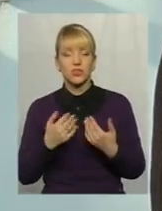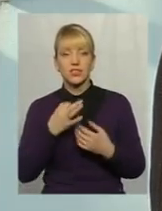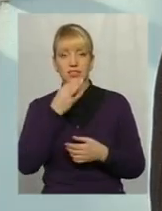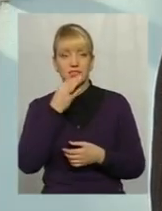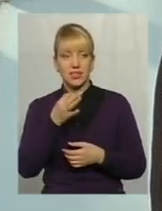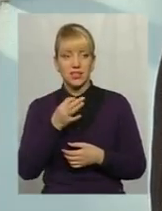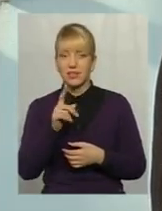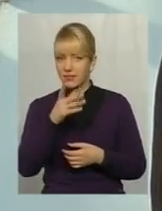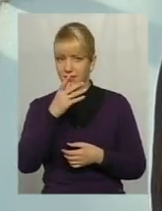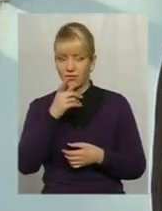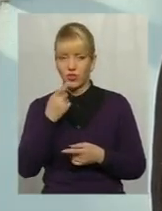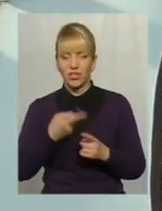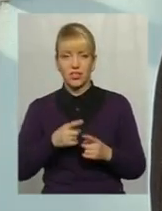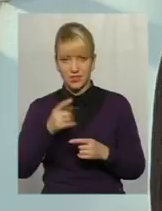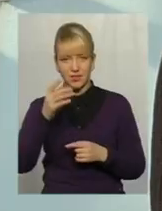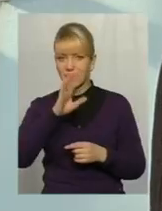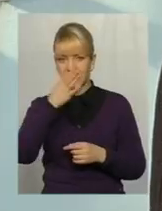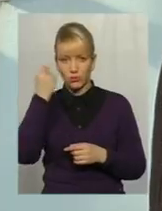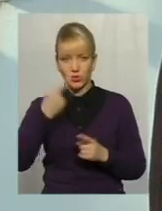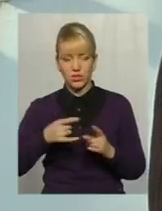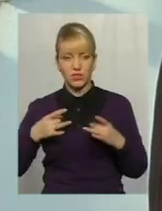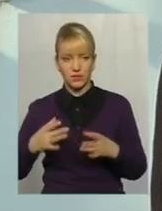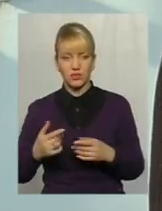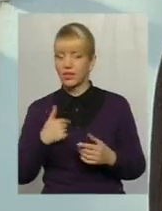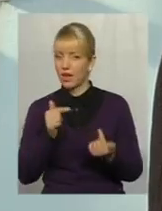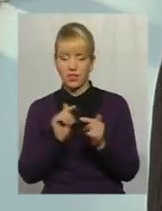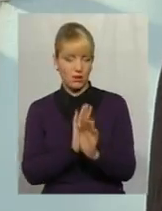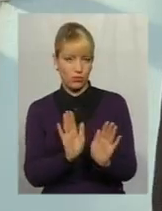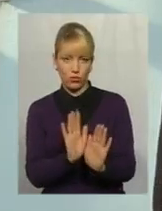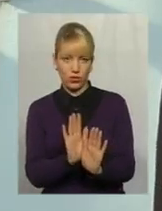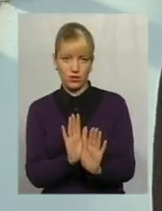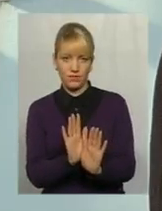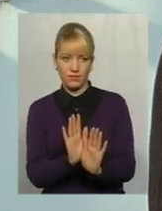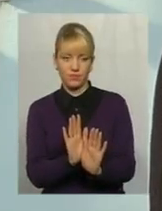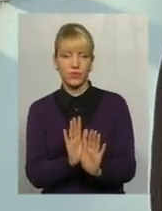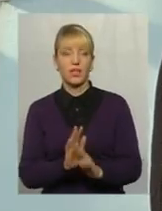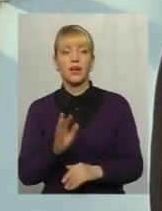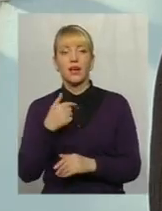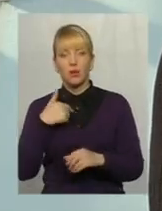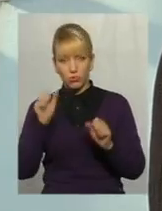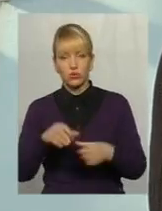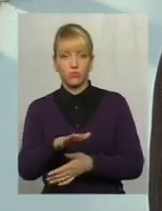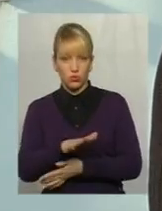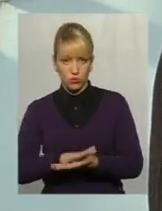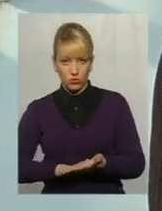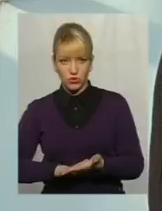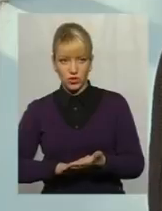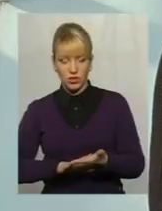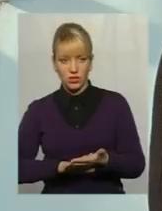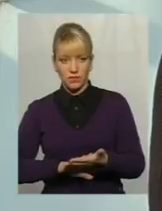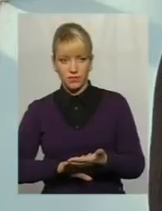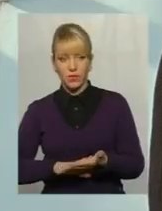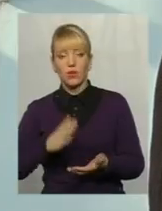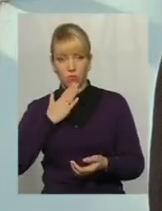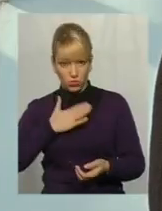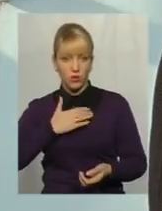вони завбовані цим святом. Я не проти, я можу продовжити, моїх два діда також